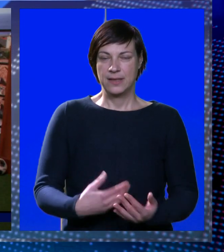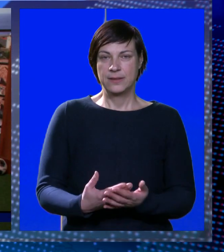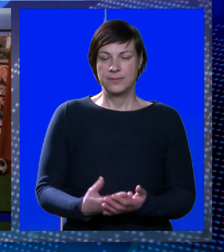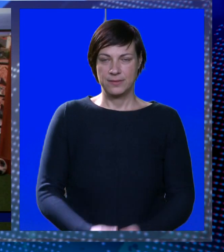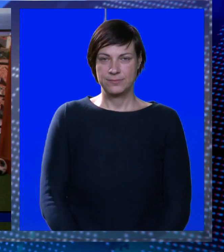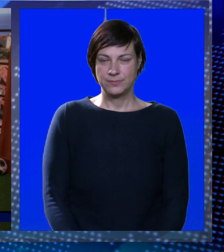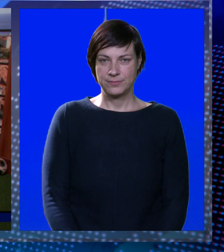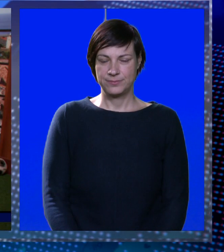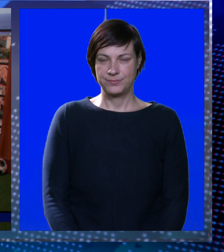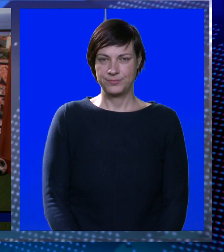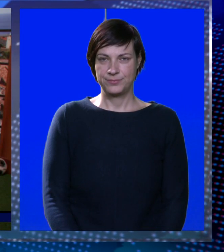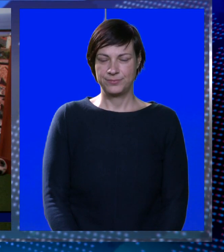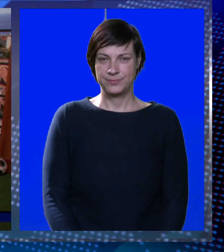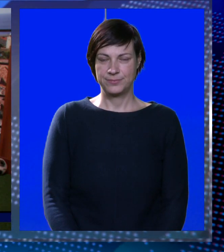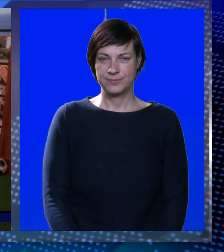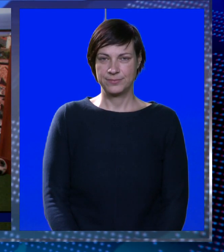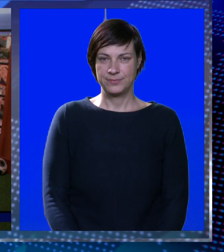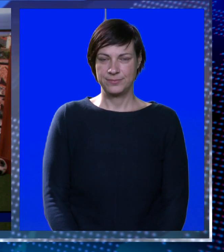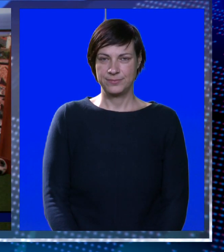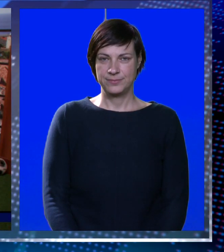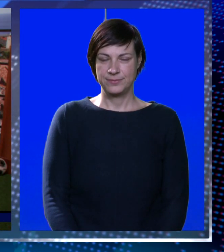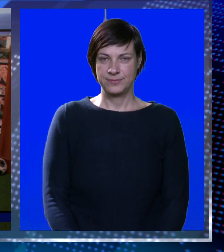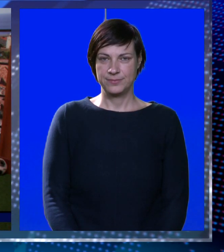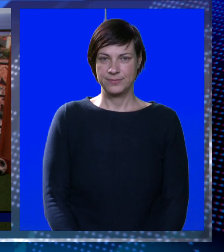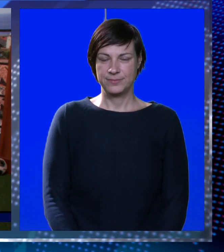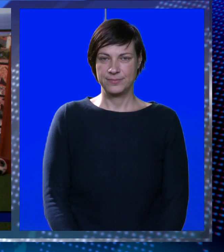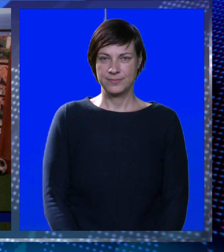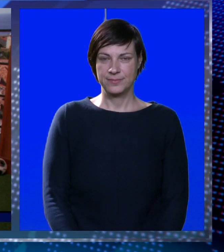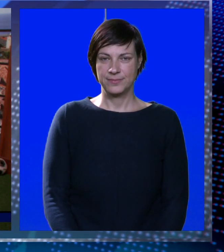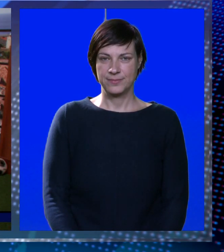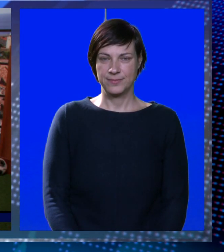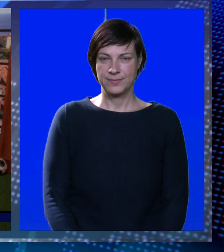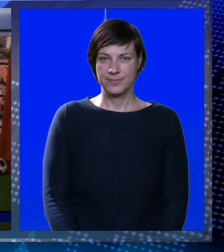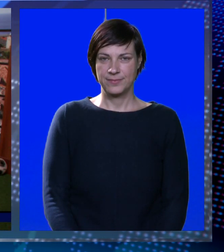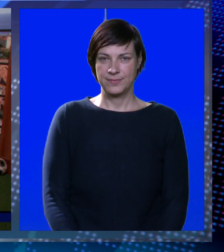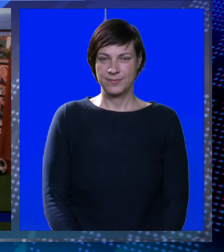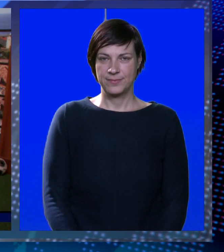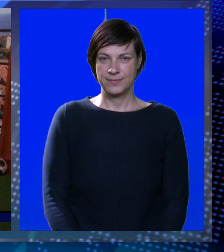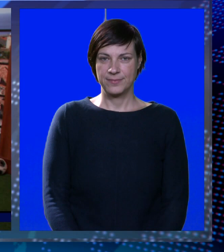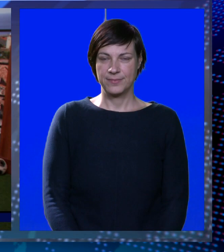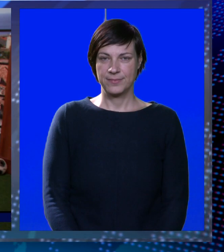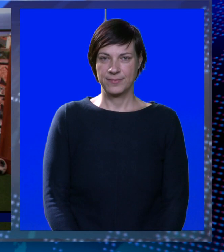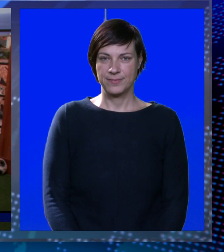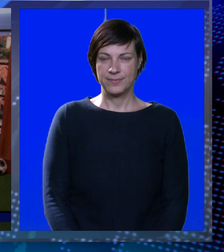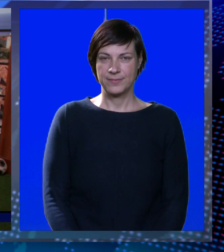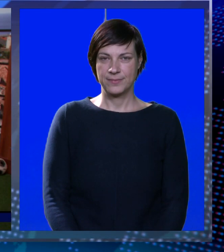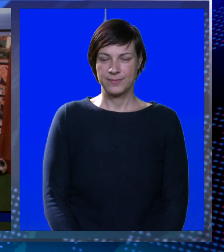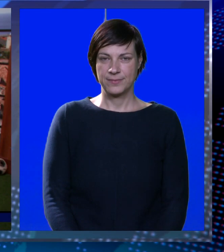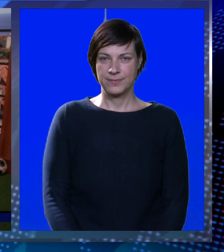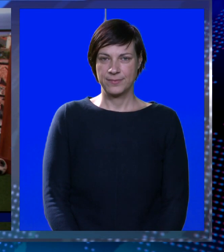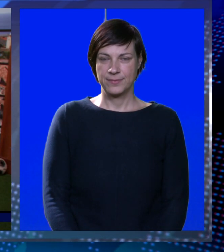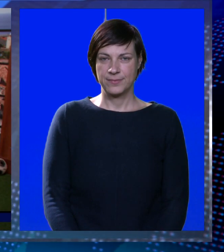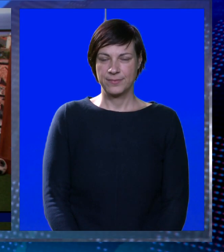Zašto svi bježu od ovih malo vatrenih kuglica, ne znam, a evo... Da vidimo kojega šte proti nikada da Brgatu.